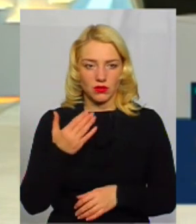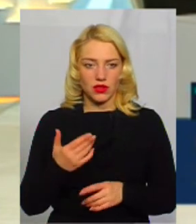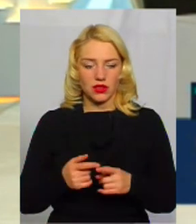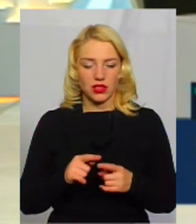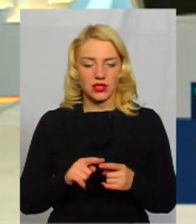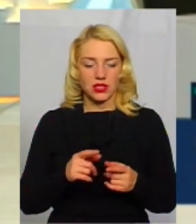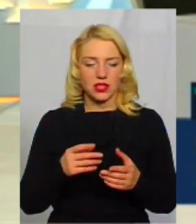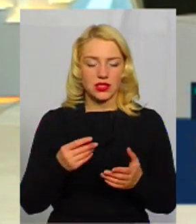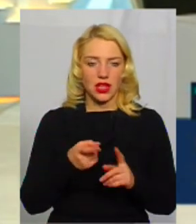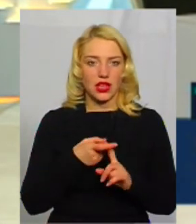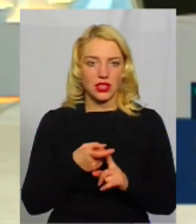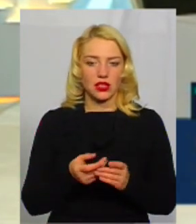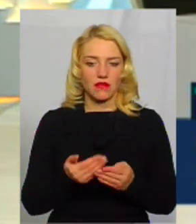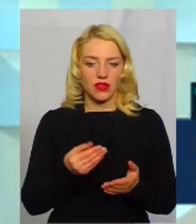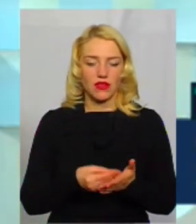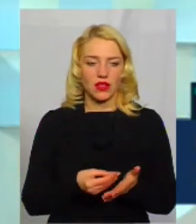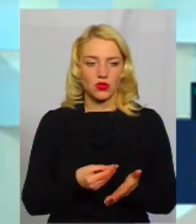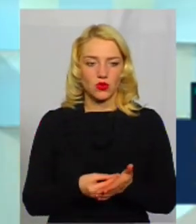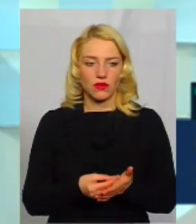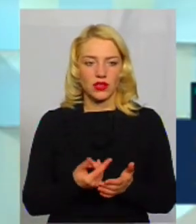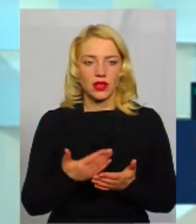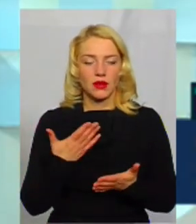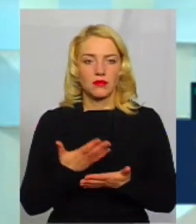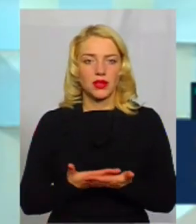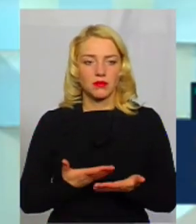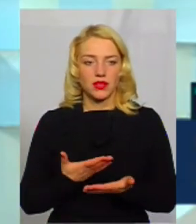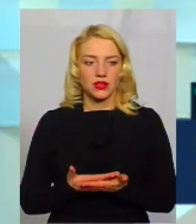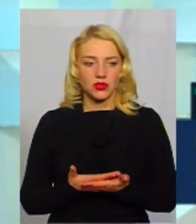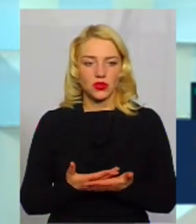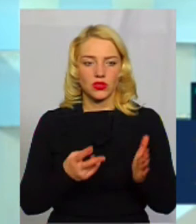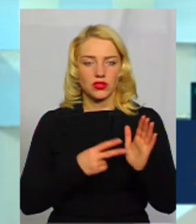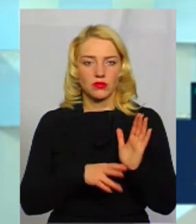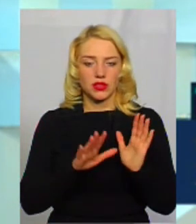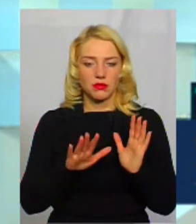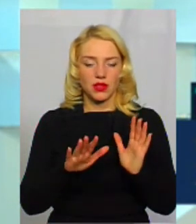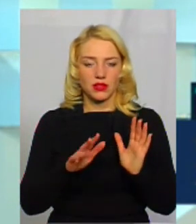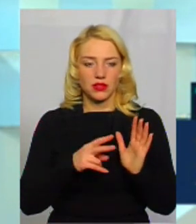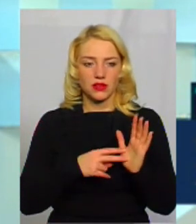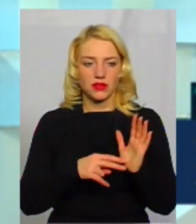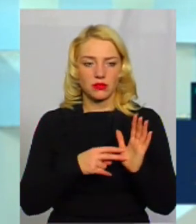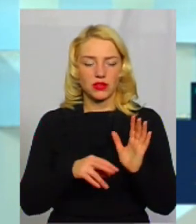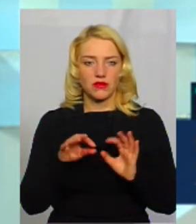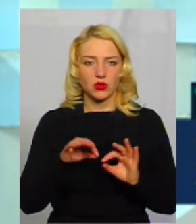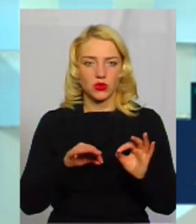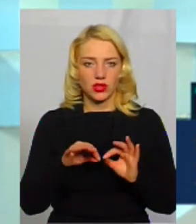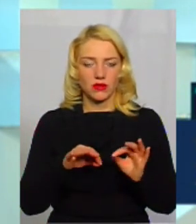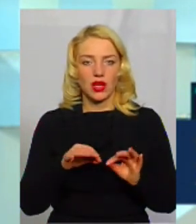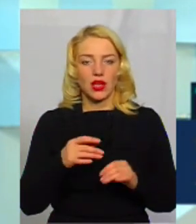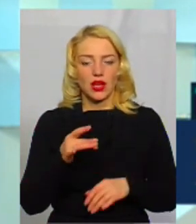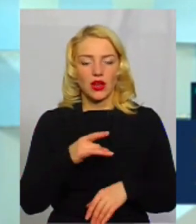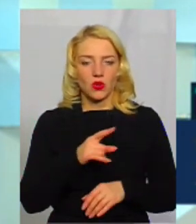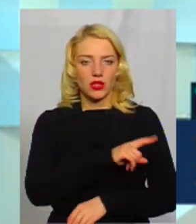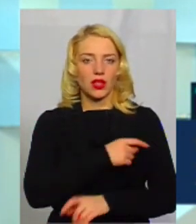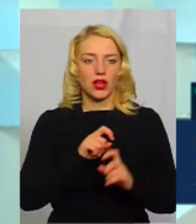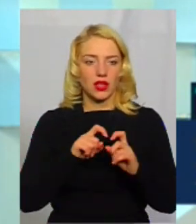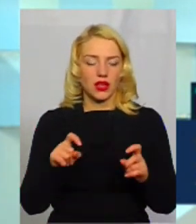все залежить від фінансування. Приблизно 75-70% в районних лікарнях йшло